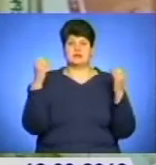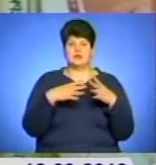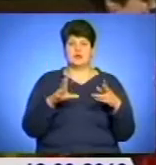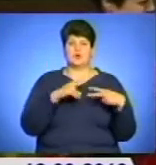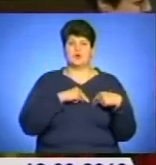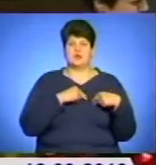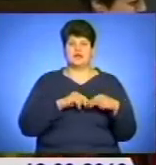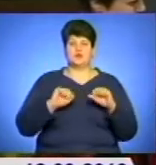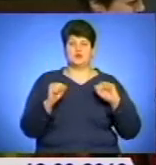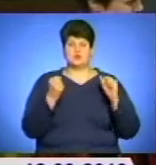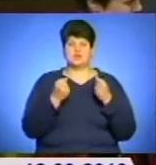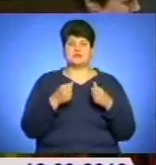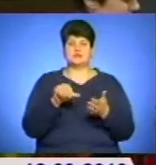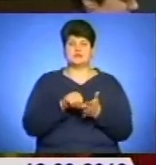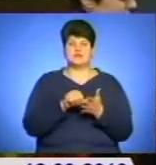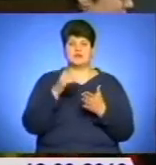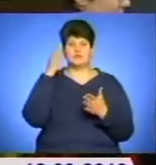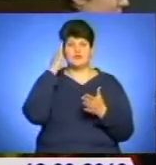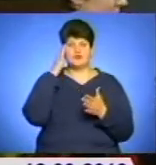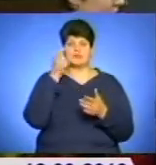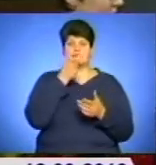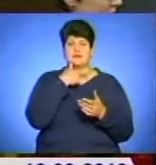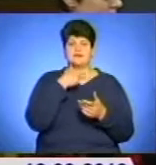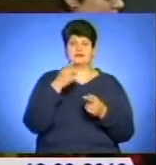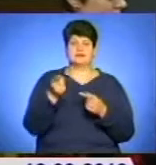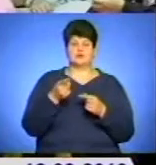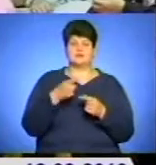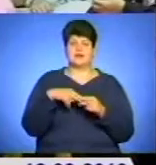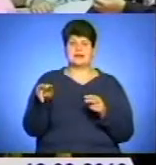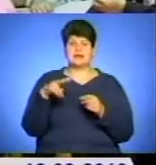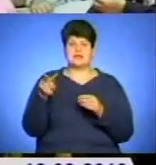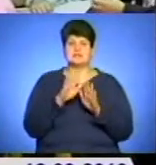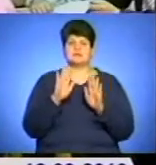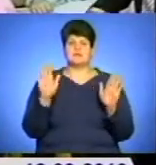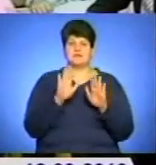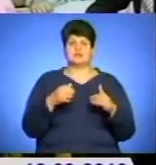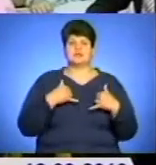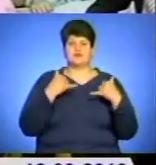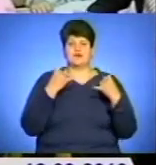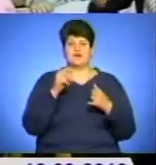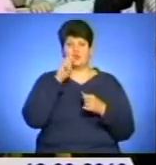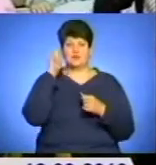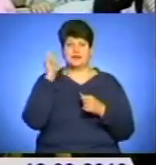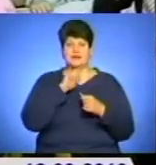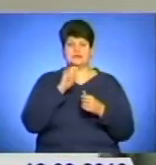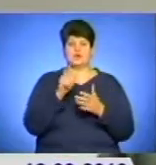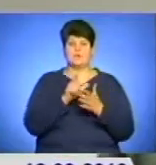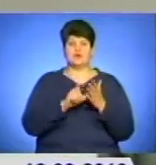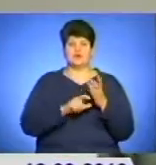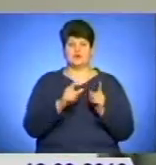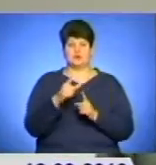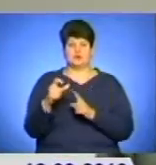друзі, представники творчої інтелігенції, тернопільські літератори, співаки, шановальники українського поетичного слова.